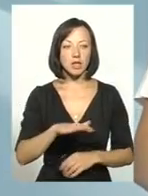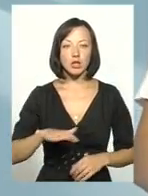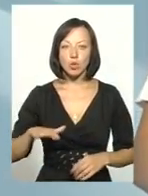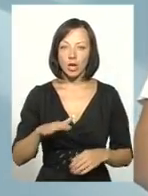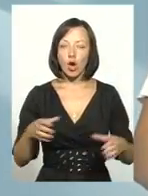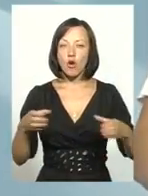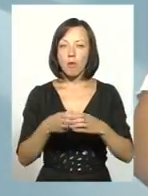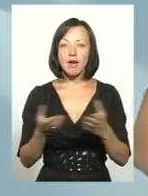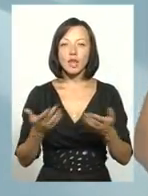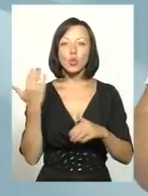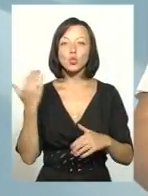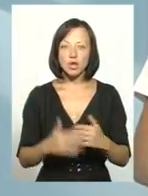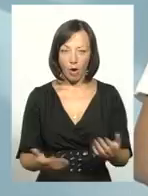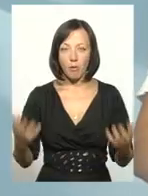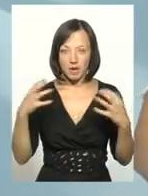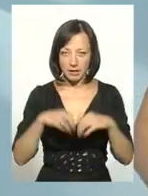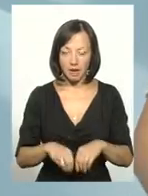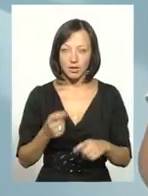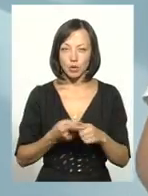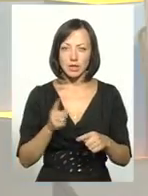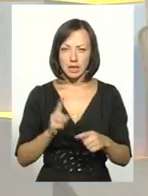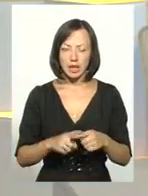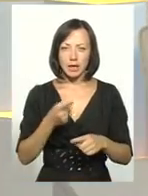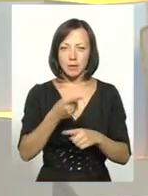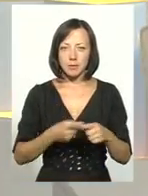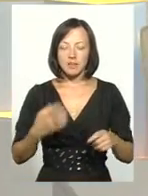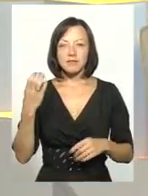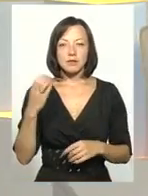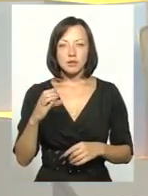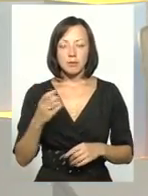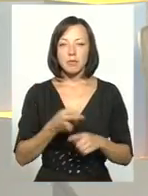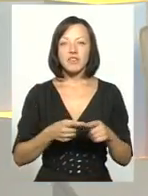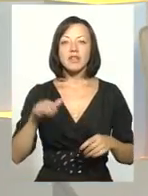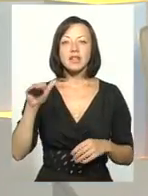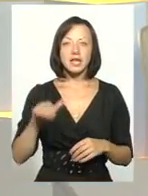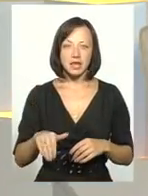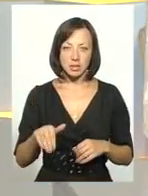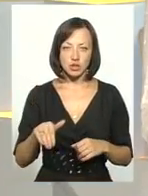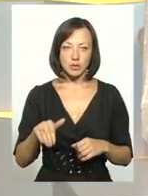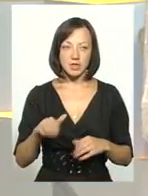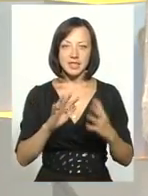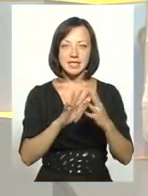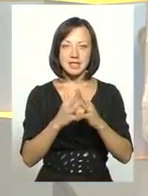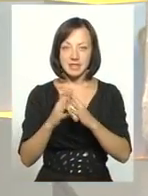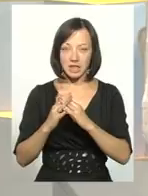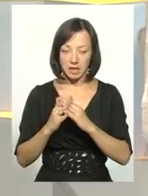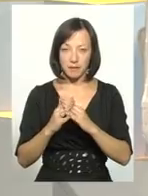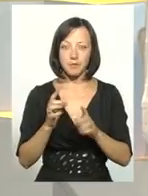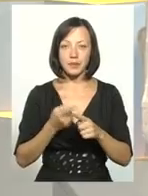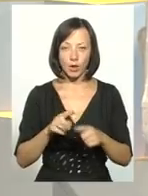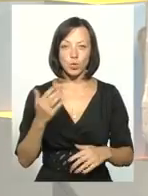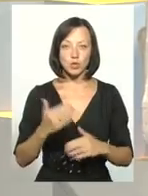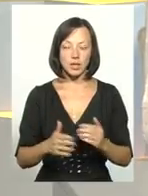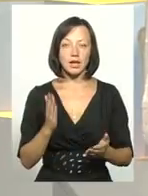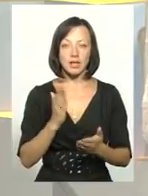'єдналися. Тобто, у тих пів сотні, пів тисячі, майже пів тисячі сіл, це вже